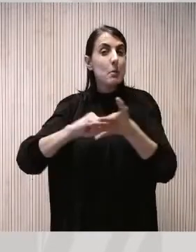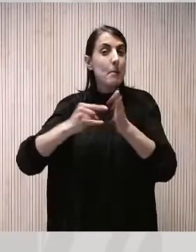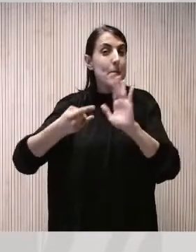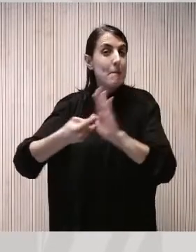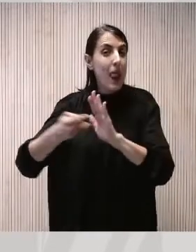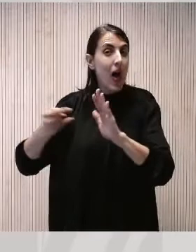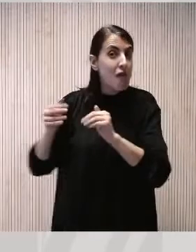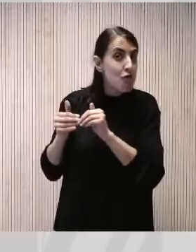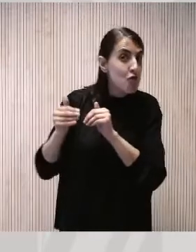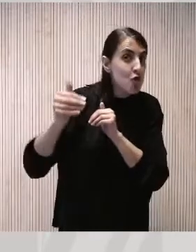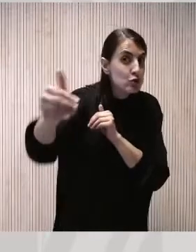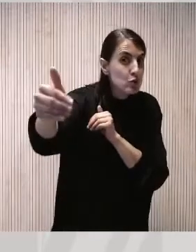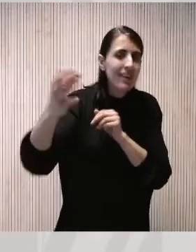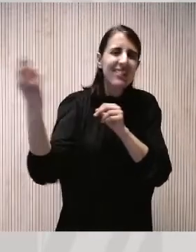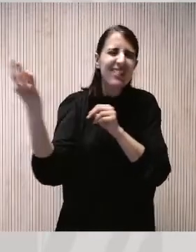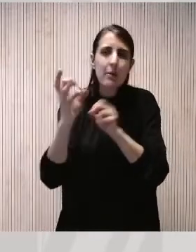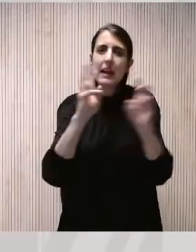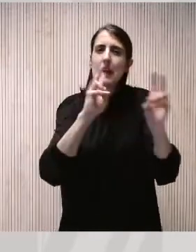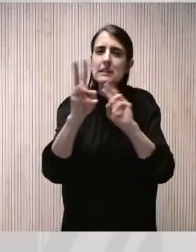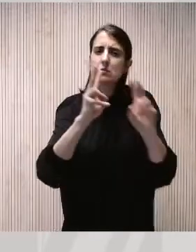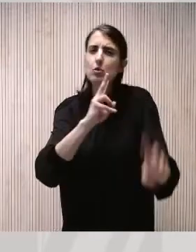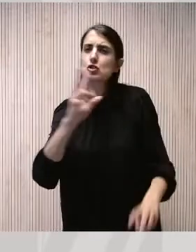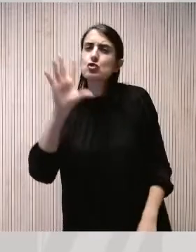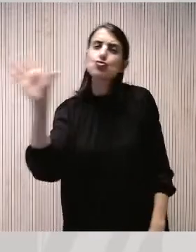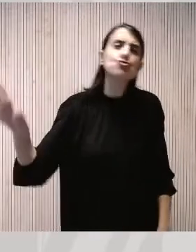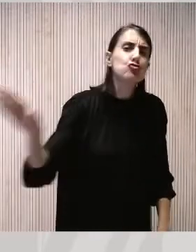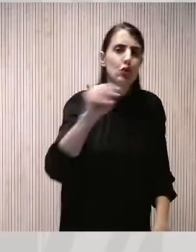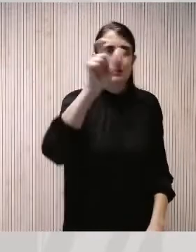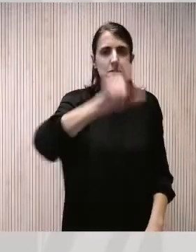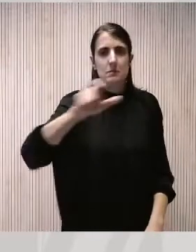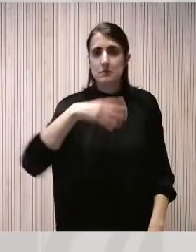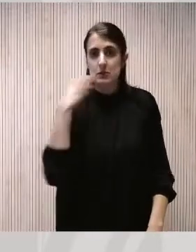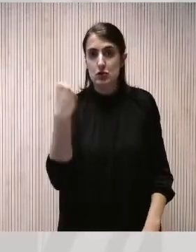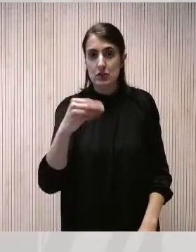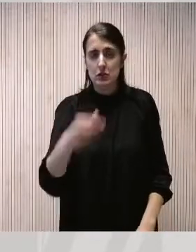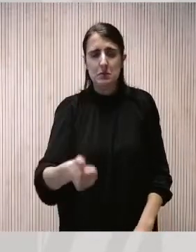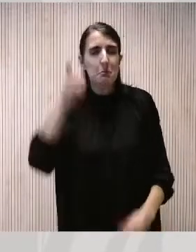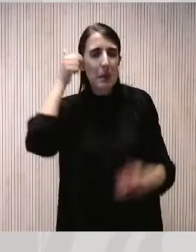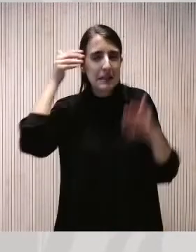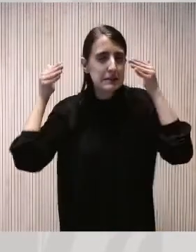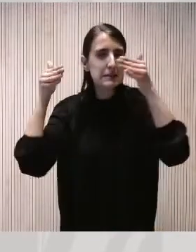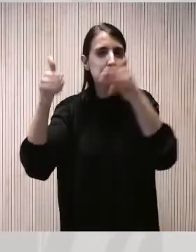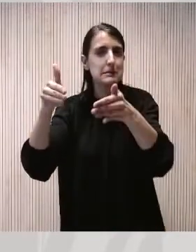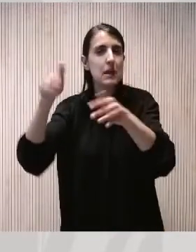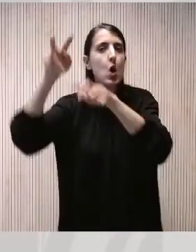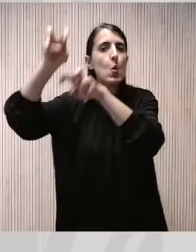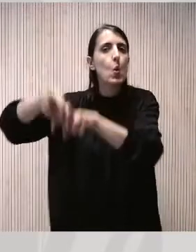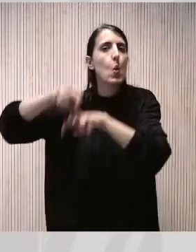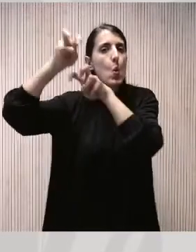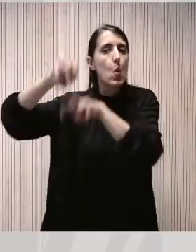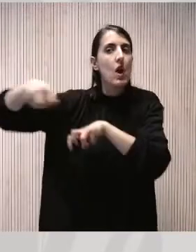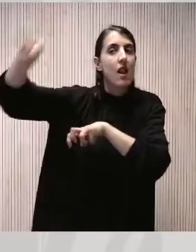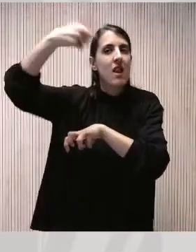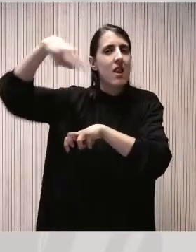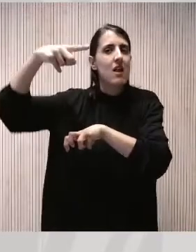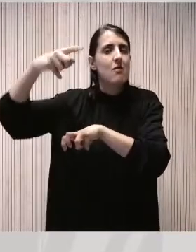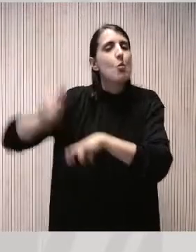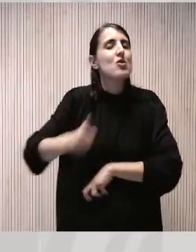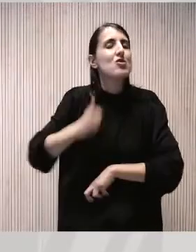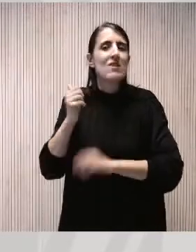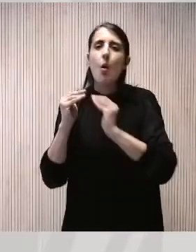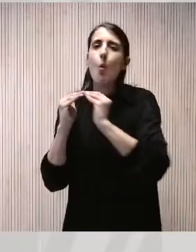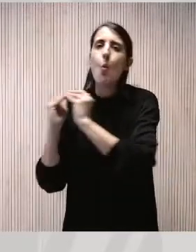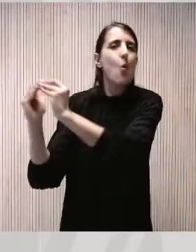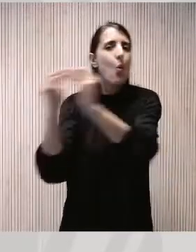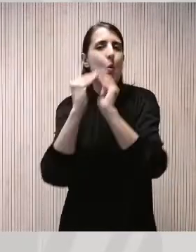necessitats dels joves d'arreu del territori, incidint també especialment en l'àmbit rural per garantir la igualtat d'oportunitats